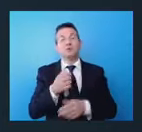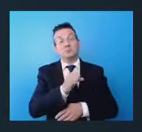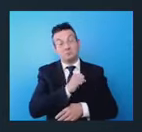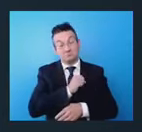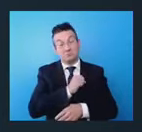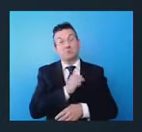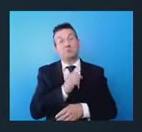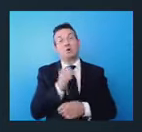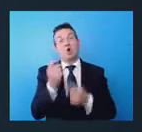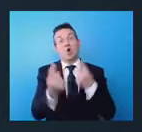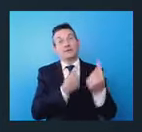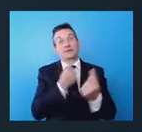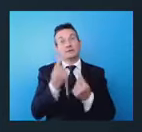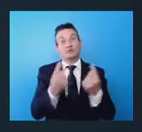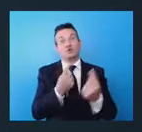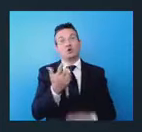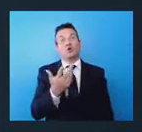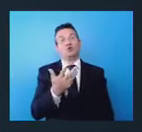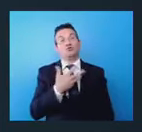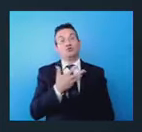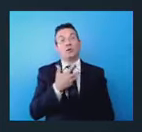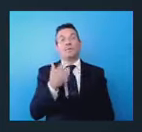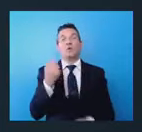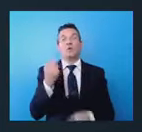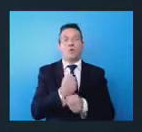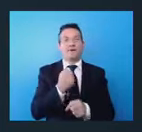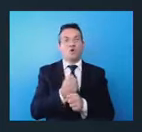un grande lavoro.